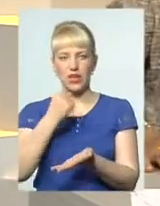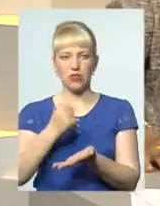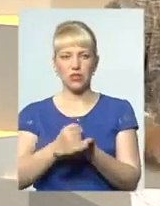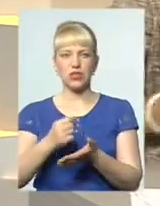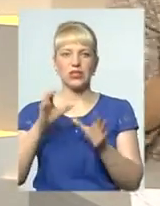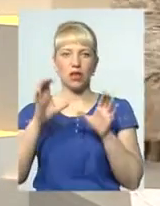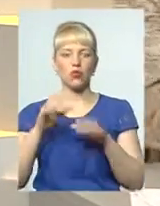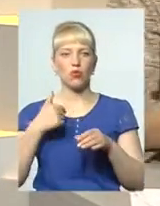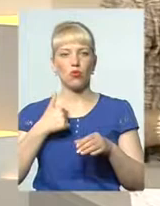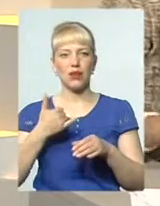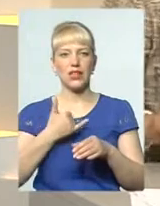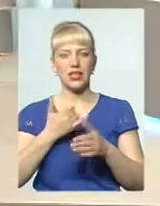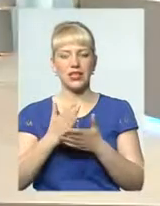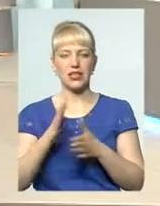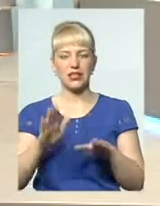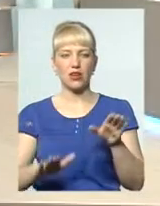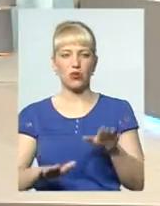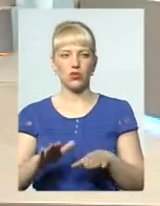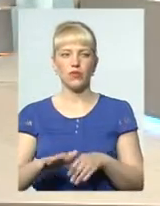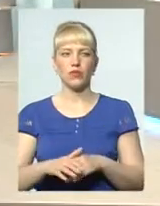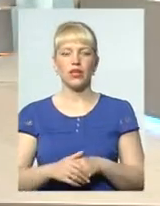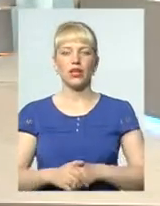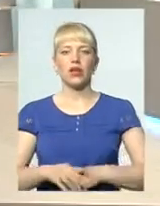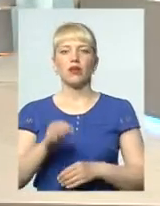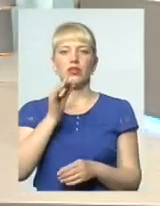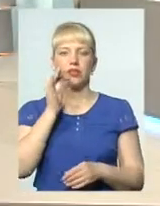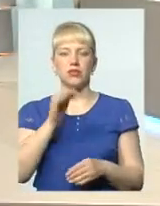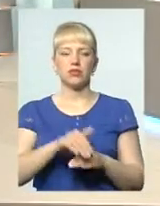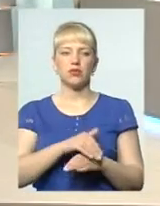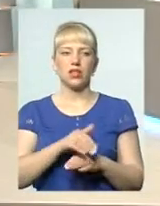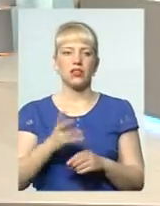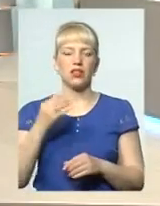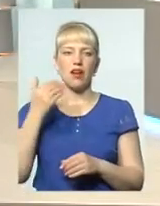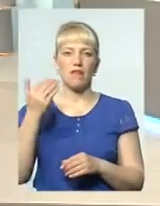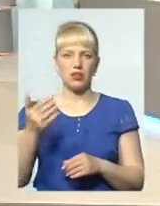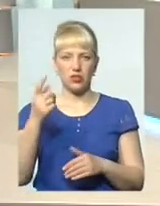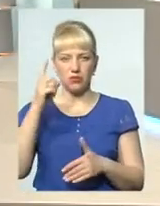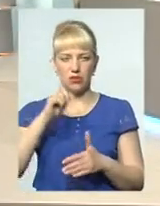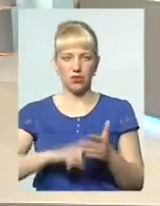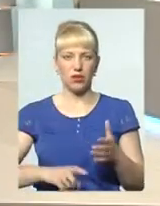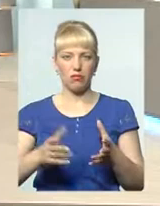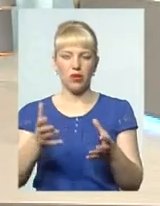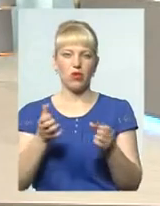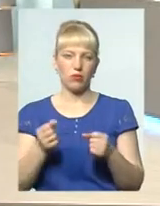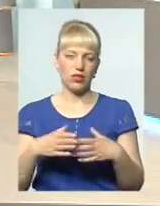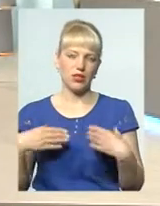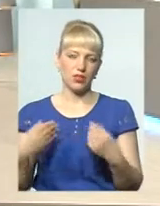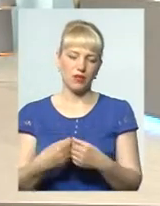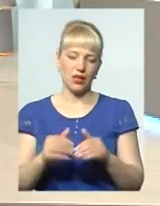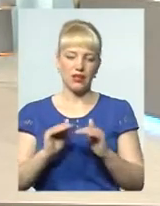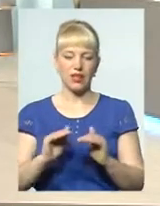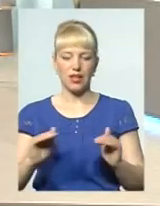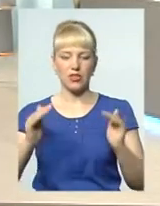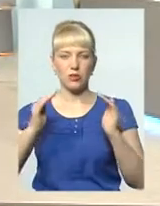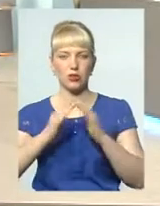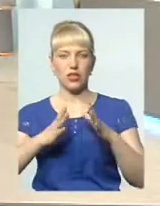сумнів, пане Максиме. Отче, Іване, скажіть, будь ласка, на ваше переконання, прийомна сім'я, дитячий будинок